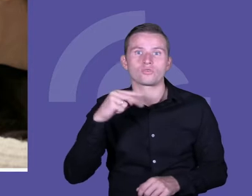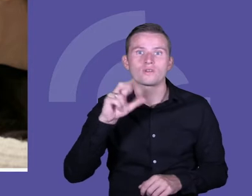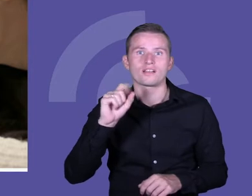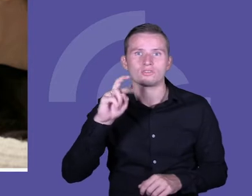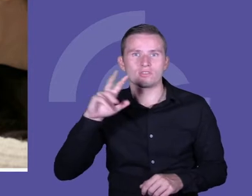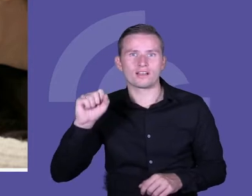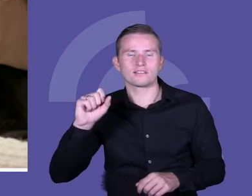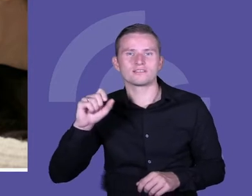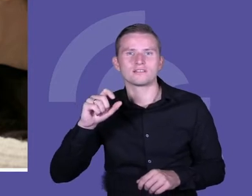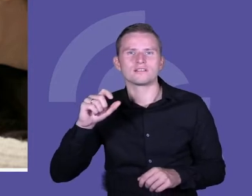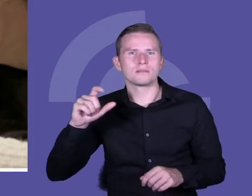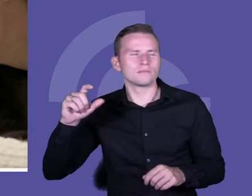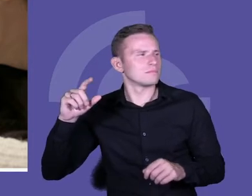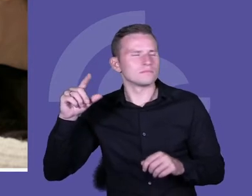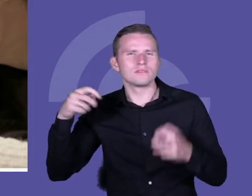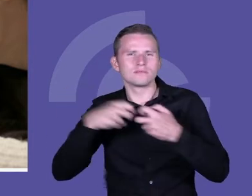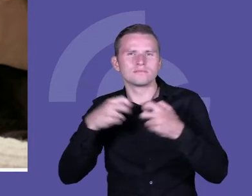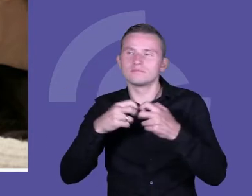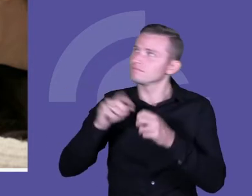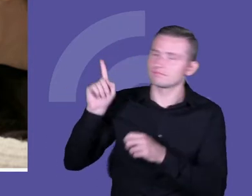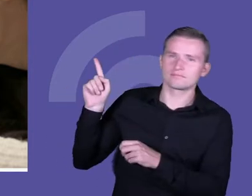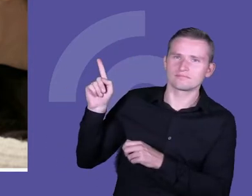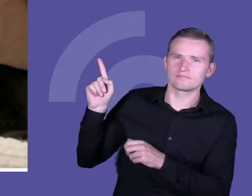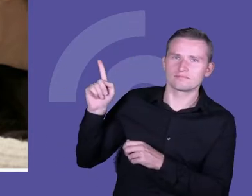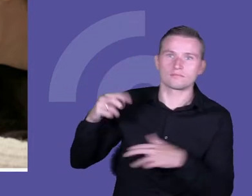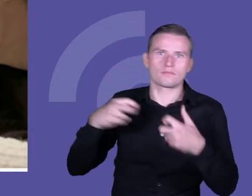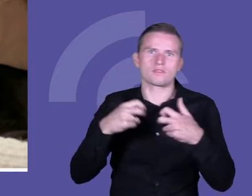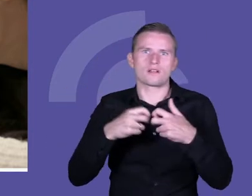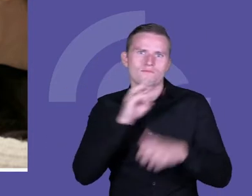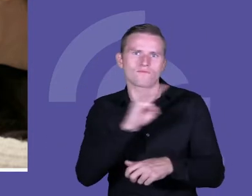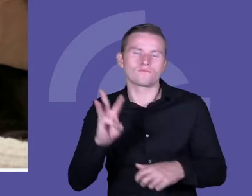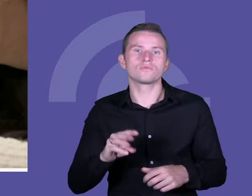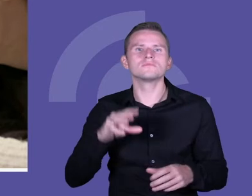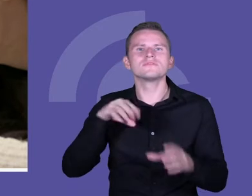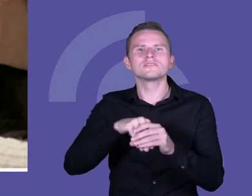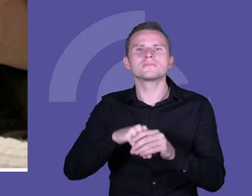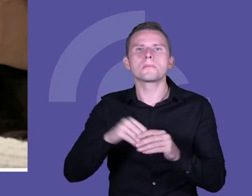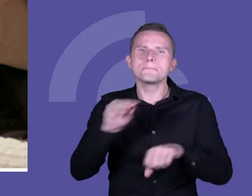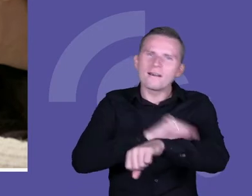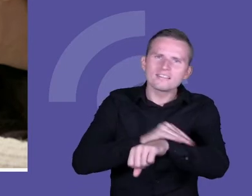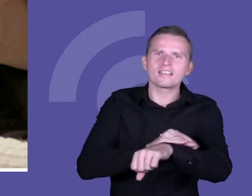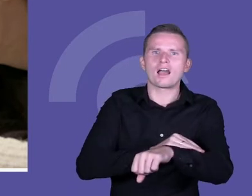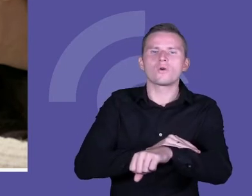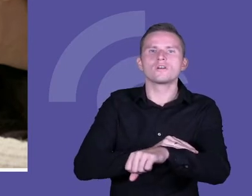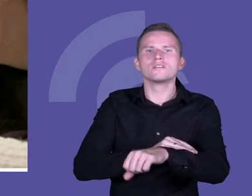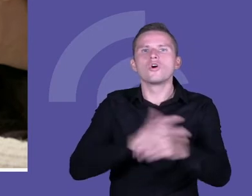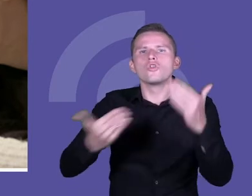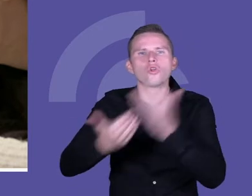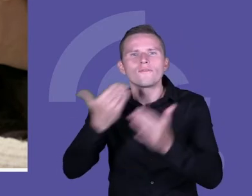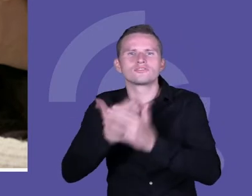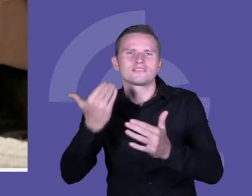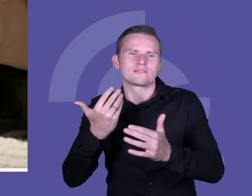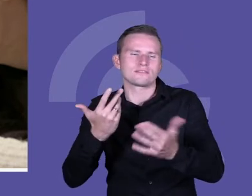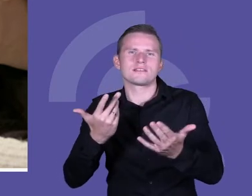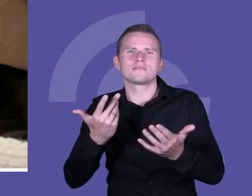.pl. Widzą Państwo różne zakładki na górze, w zakładce materiały, nowoczesne narzędzia edukacyjne. Tam znajdą